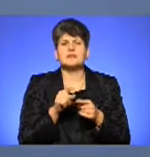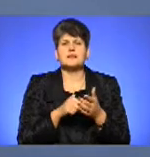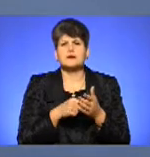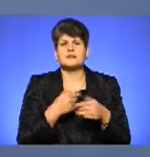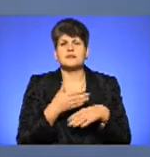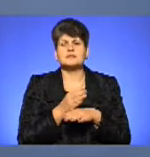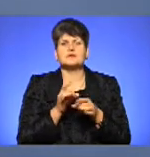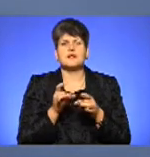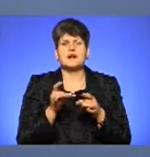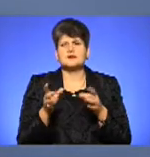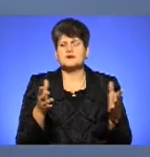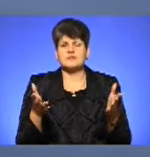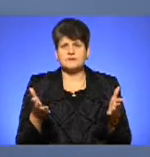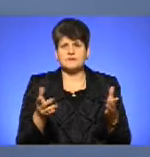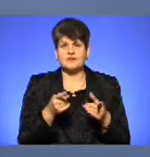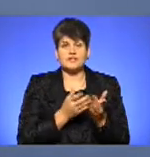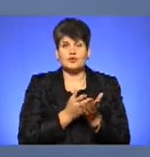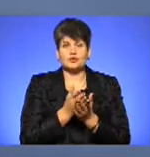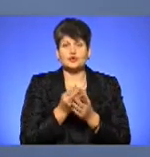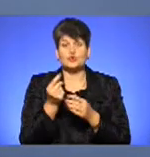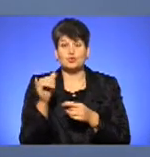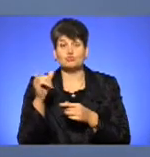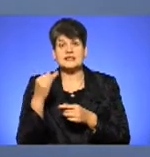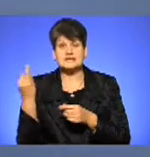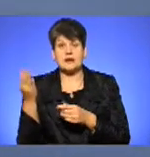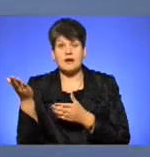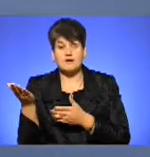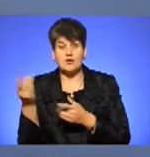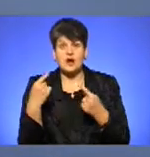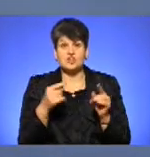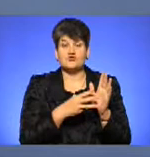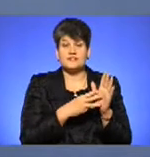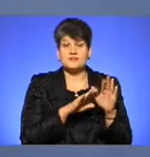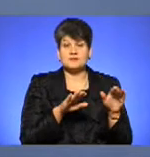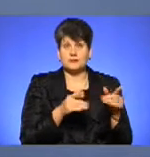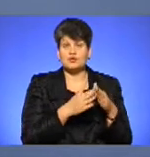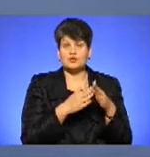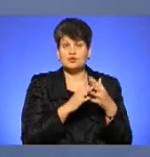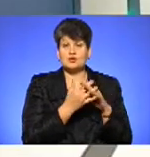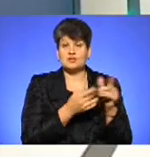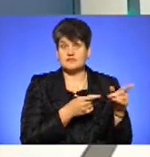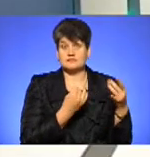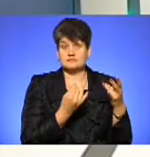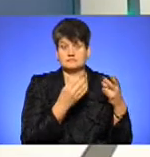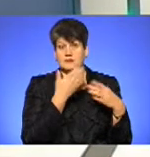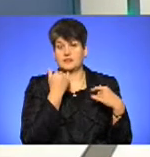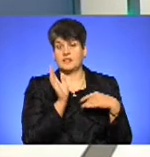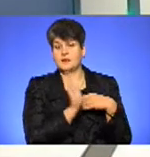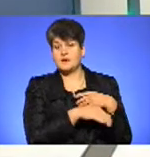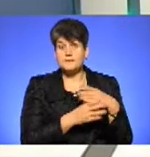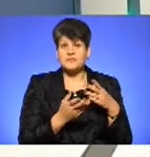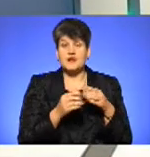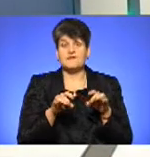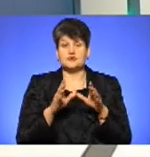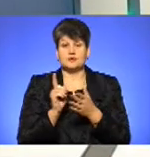Тобто, ви скеровуєте гроші тільки туди, куди вам цікаво. Значить, інших вісім дітей, бо вони з сусіднього села, для вас не існує, а вирішувати